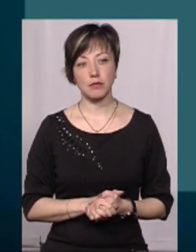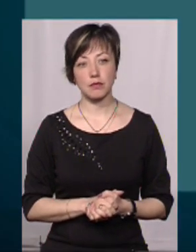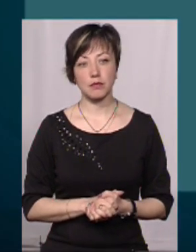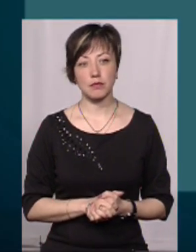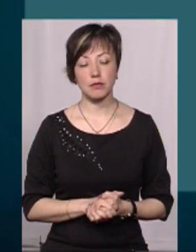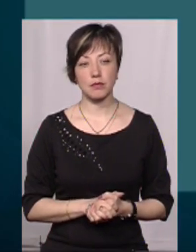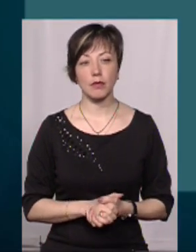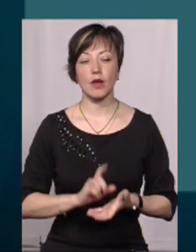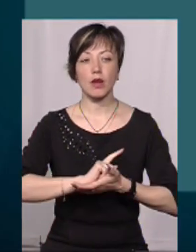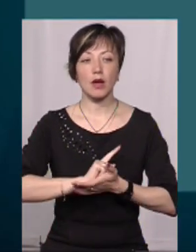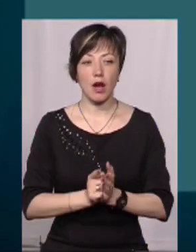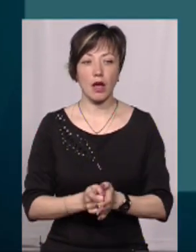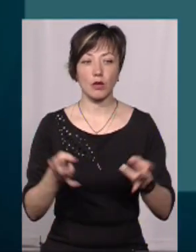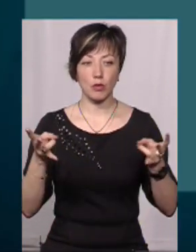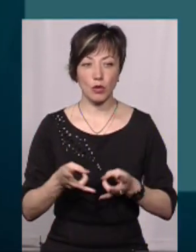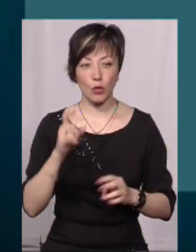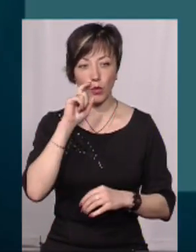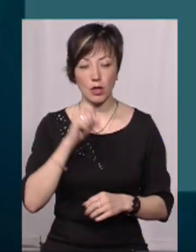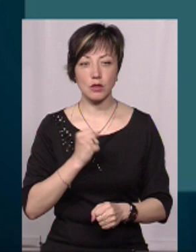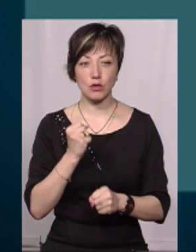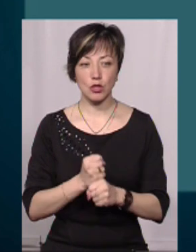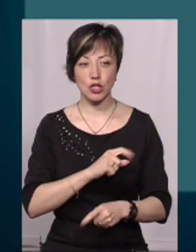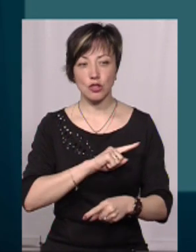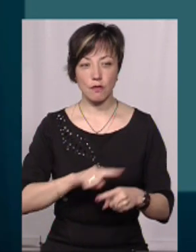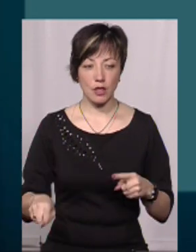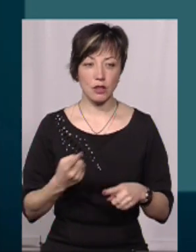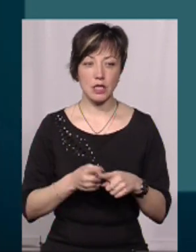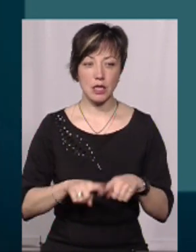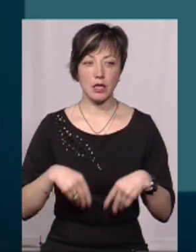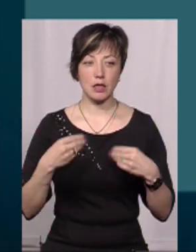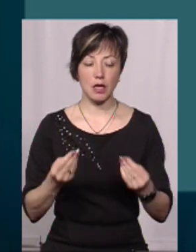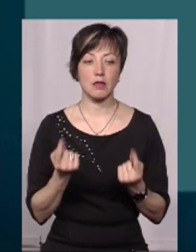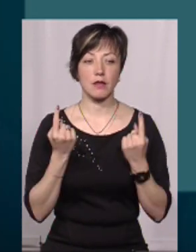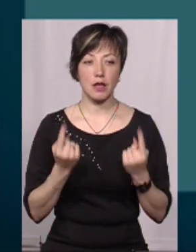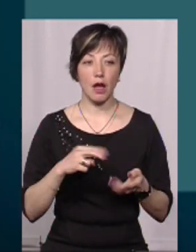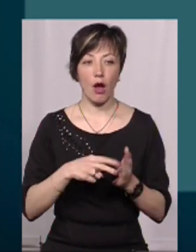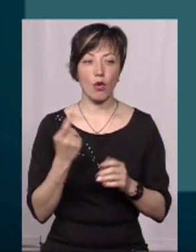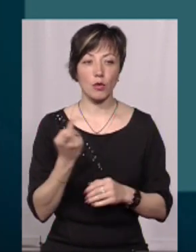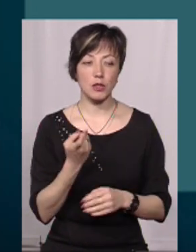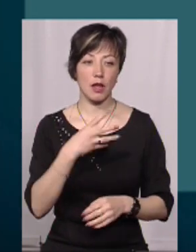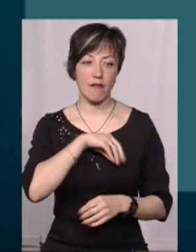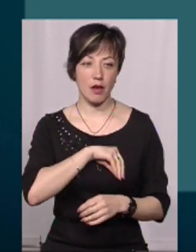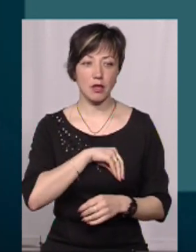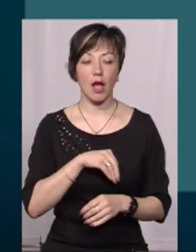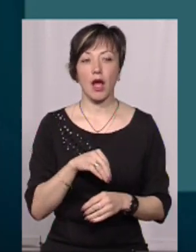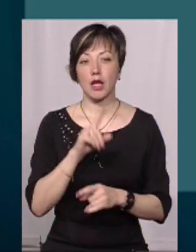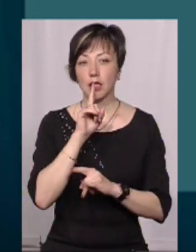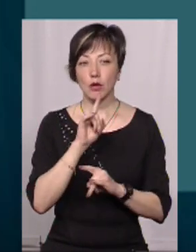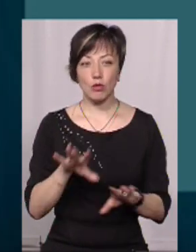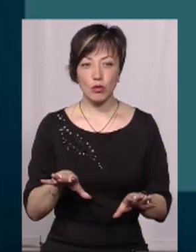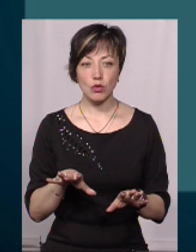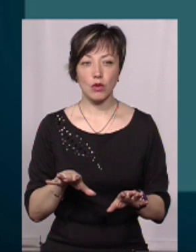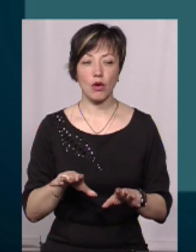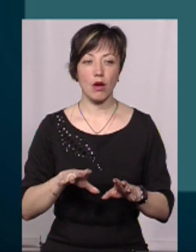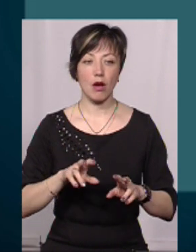Край необхідно в Україні зробити швидко. Це дасть надзвичайно великий економічний ефект. Не будуть виїздити з сіл